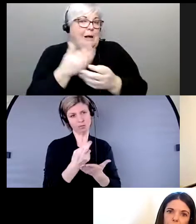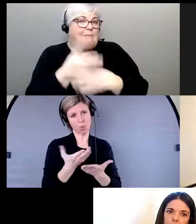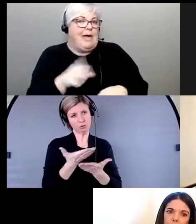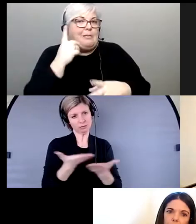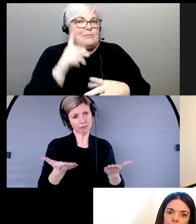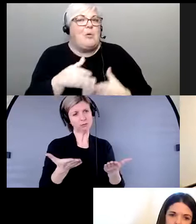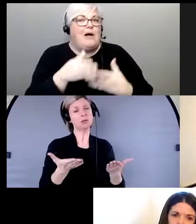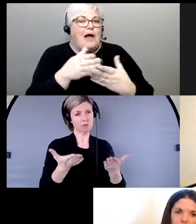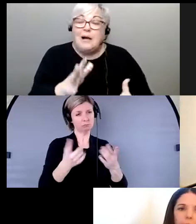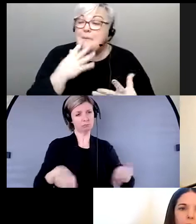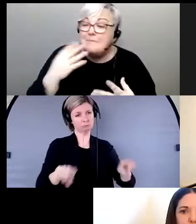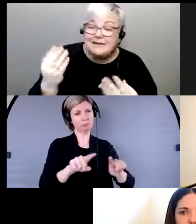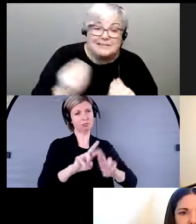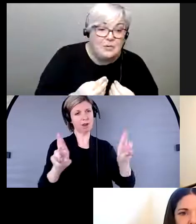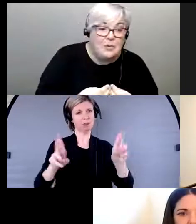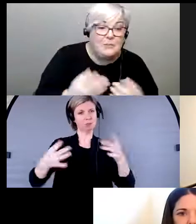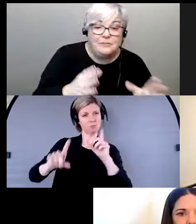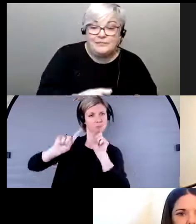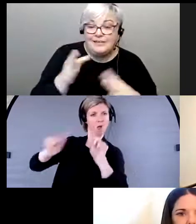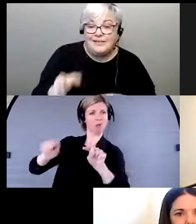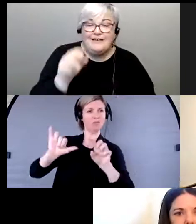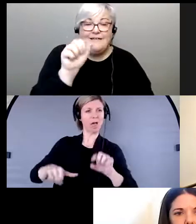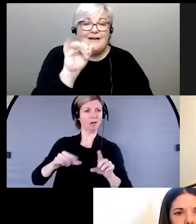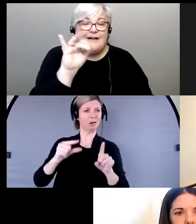faire. Donc, merci beaucoup. Maintenant, on vous écoute, Amy.